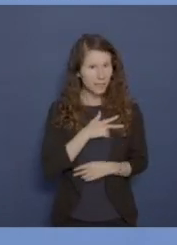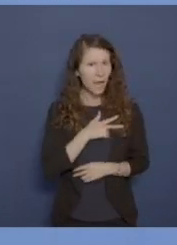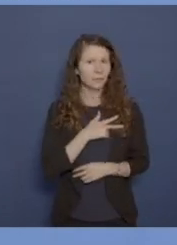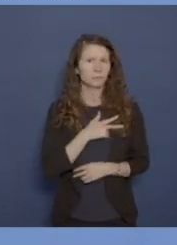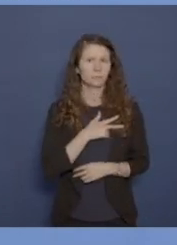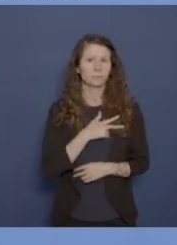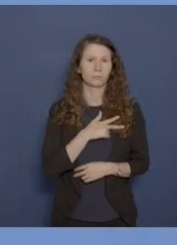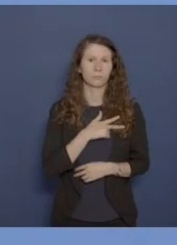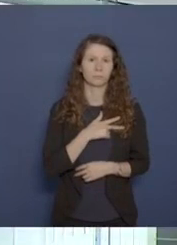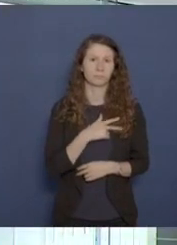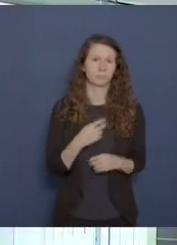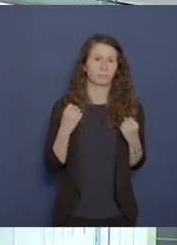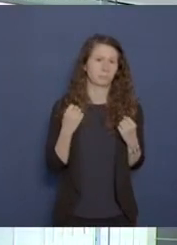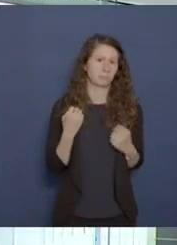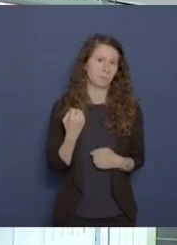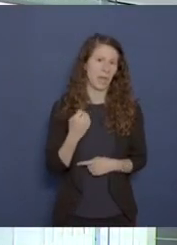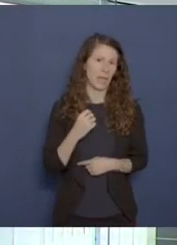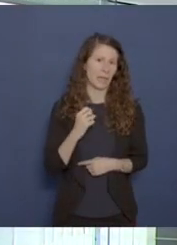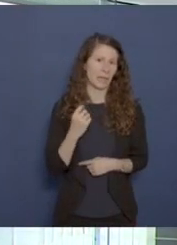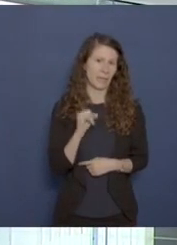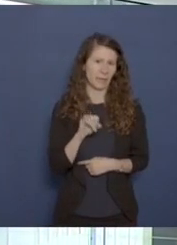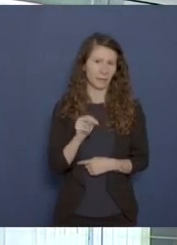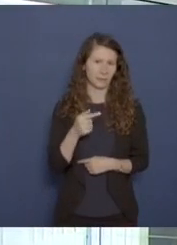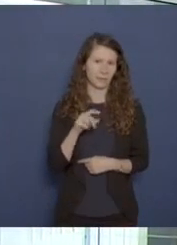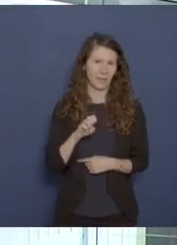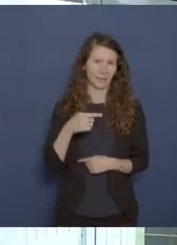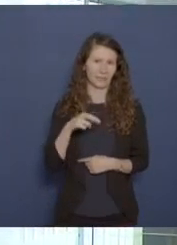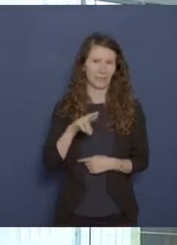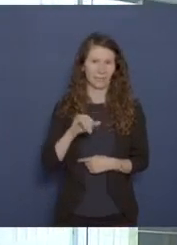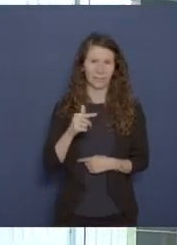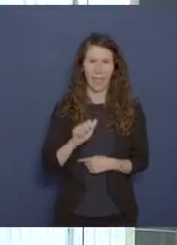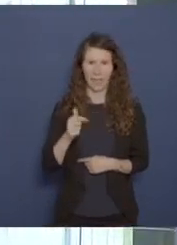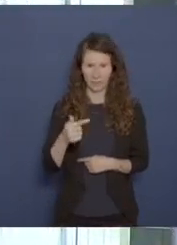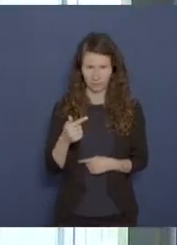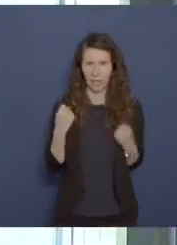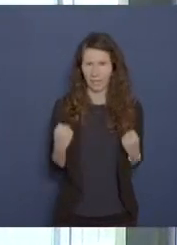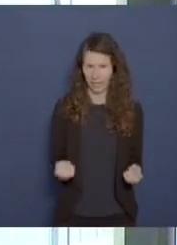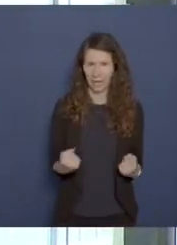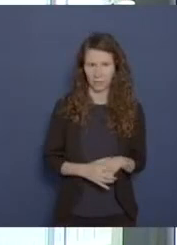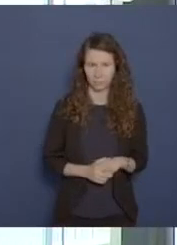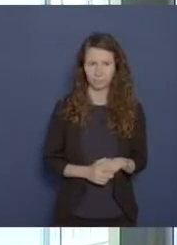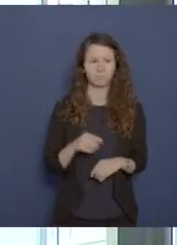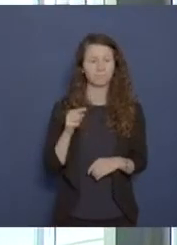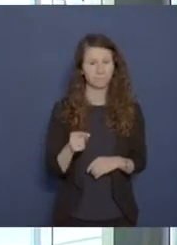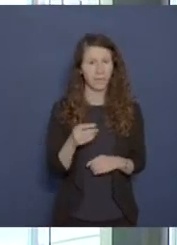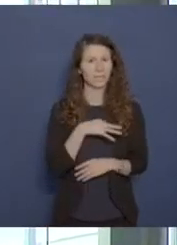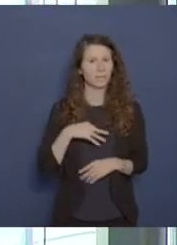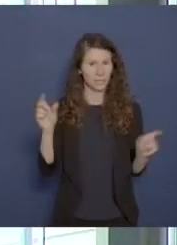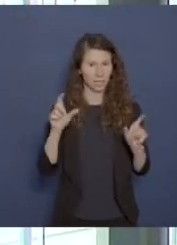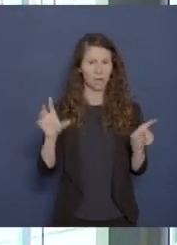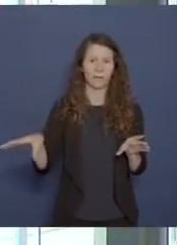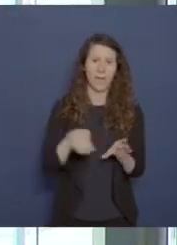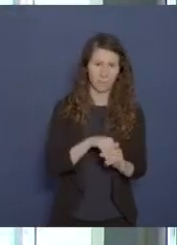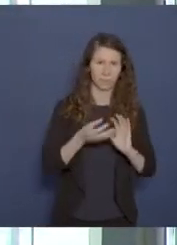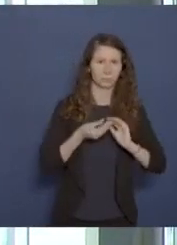und Integrität. Wie es im Gesetz heißt, ist auch die Zivilgesellschaft an der Erstellung dieses Kodex beteiligt worden. Es